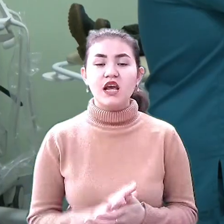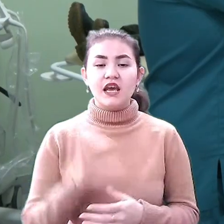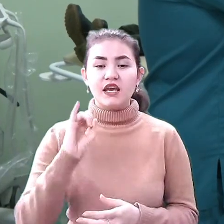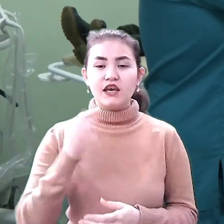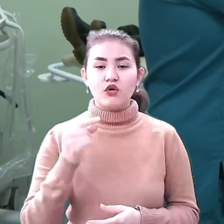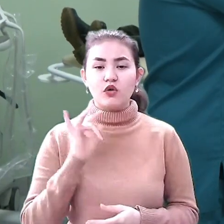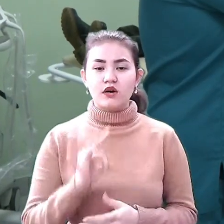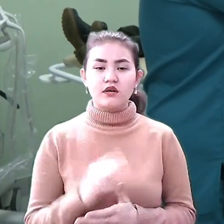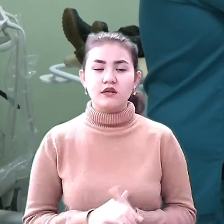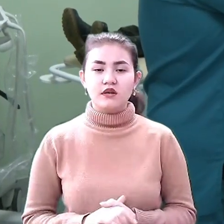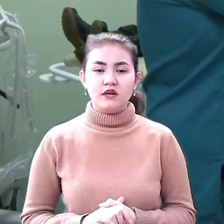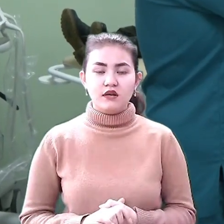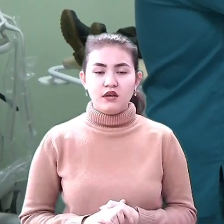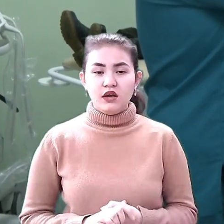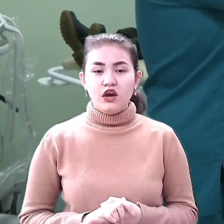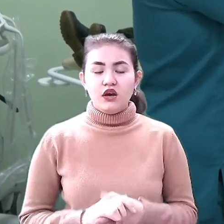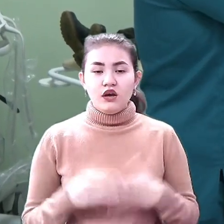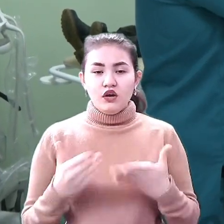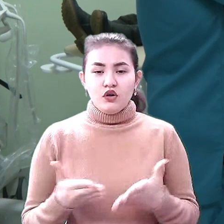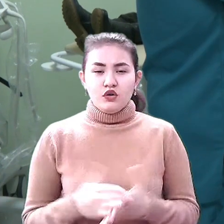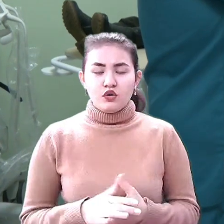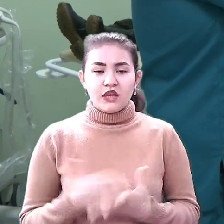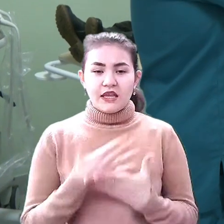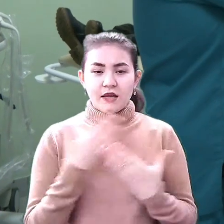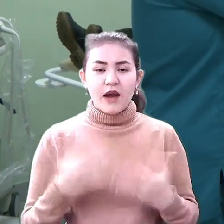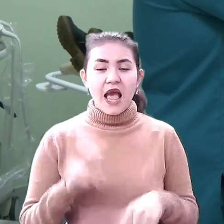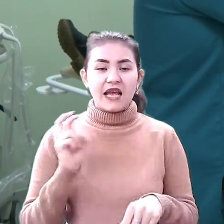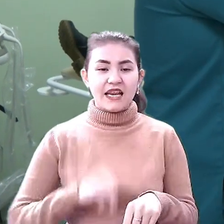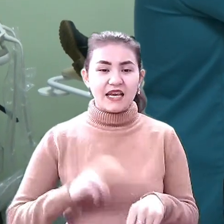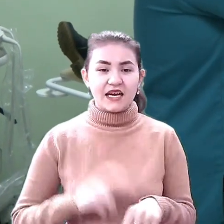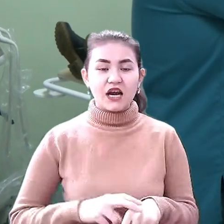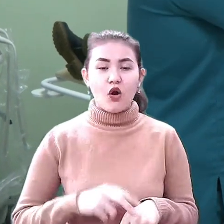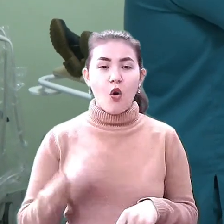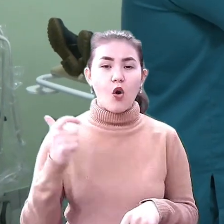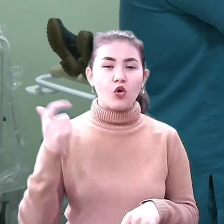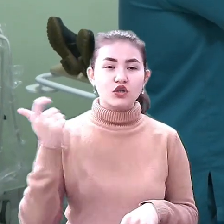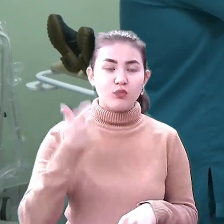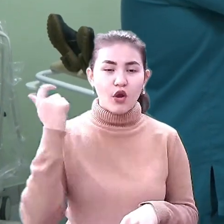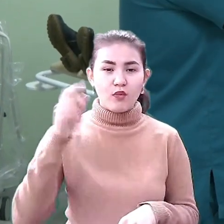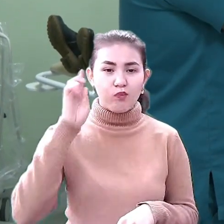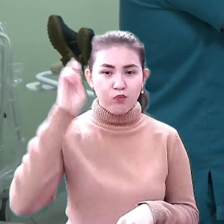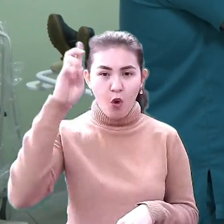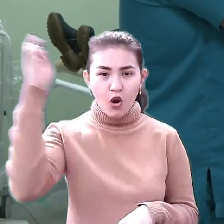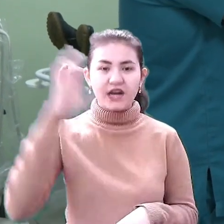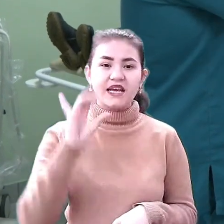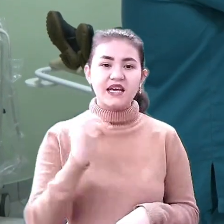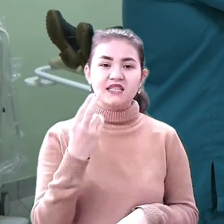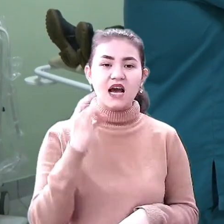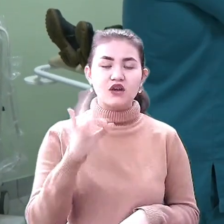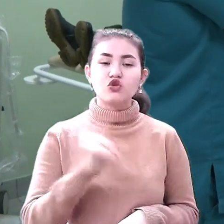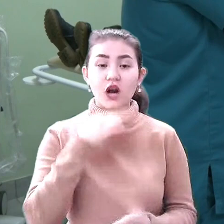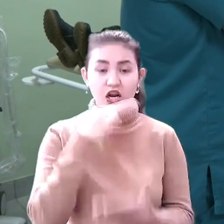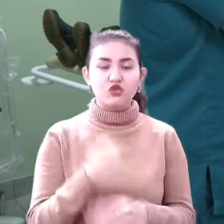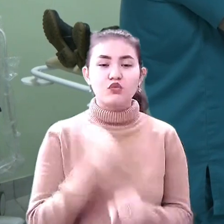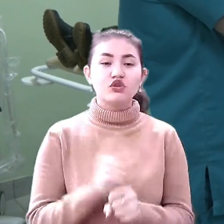Тут нема, що чим не хоче, лікарь, Господь, Бог і царь. Все, що каже, робите. Все, що не